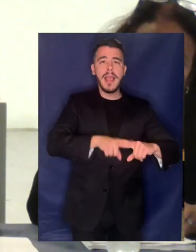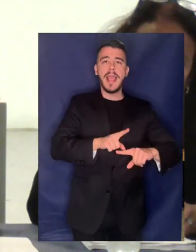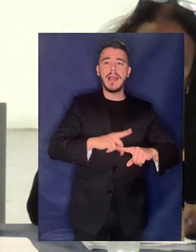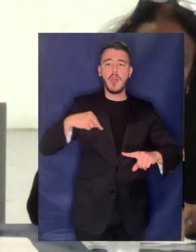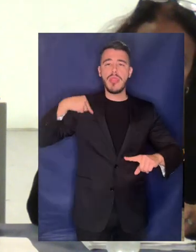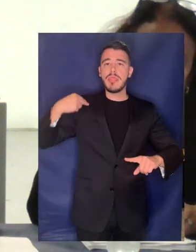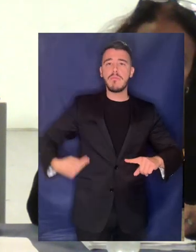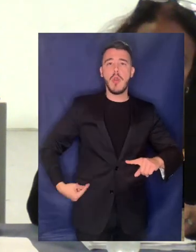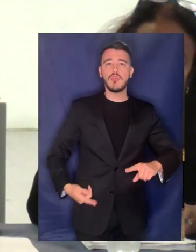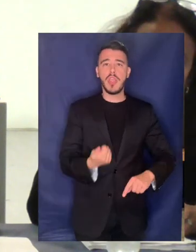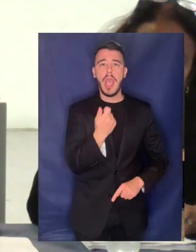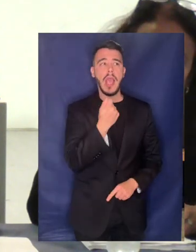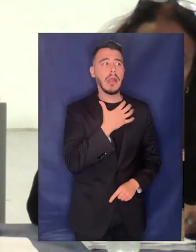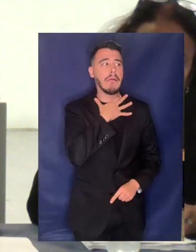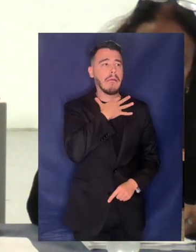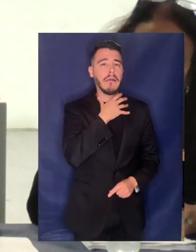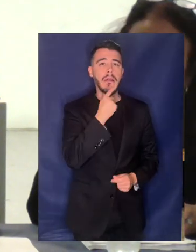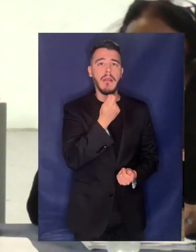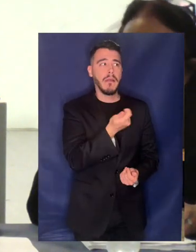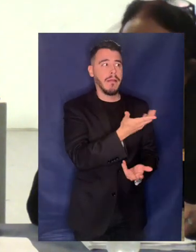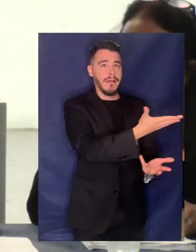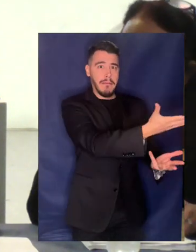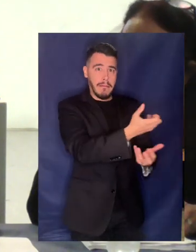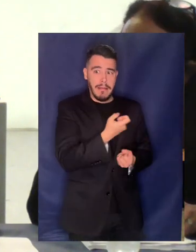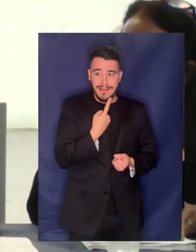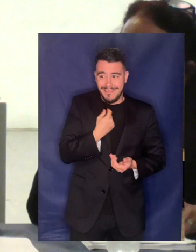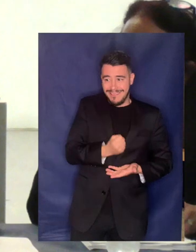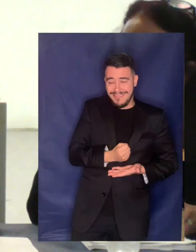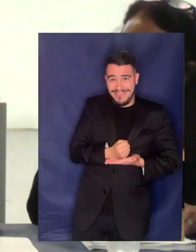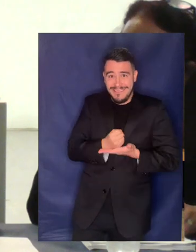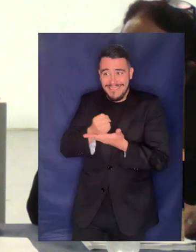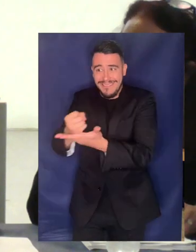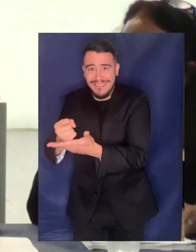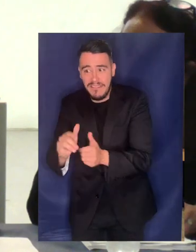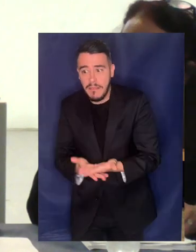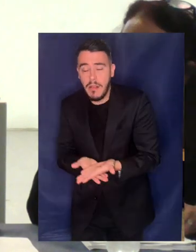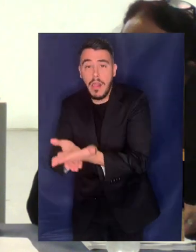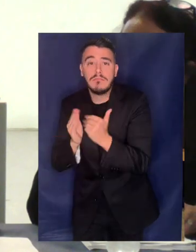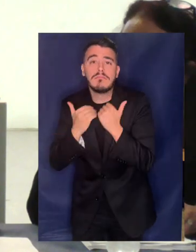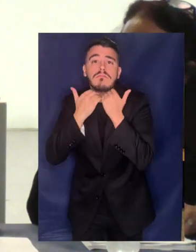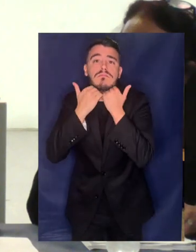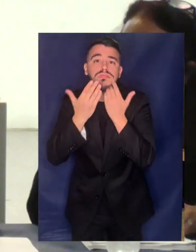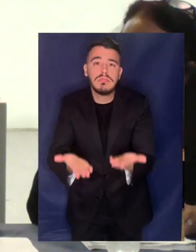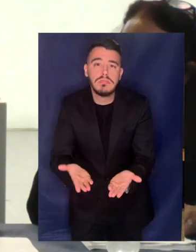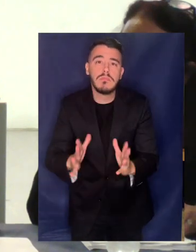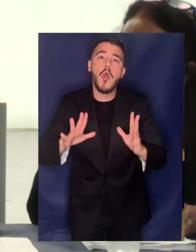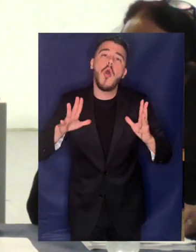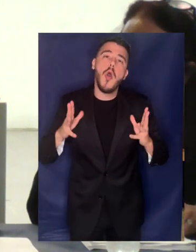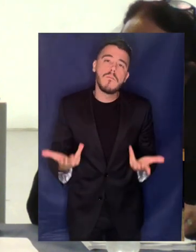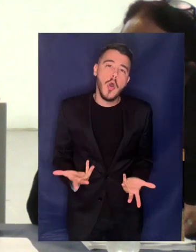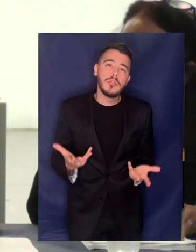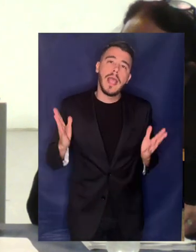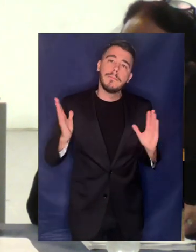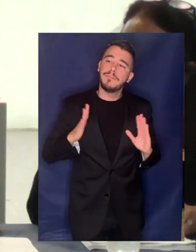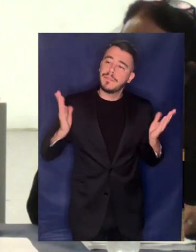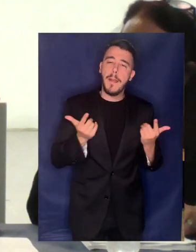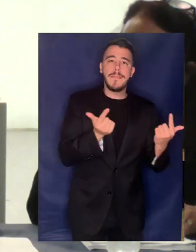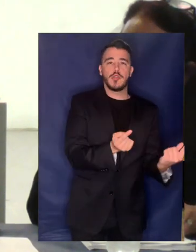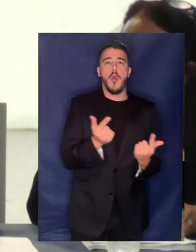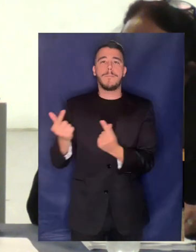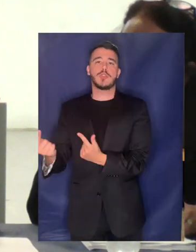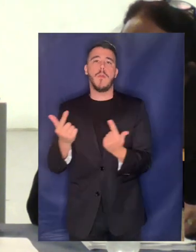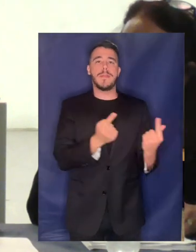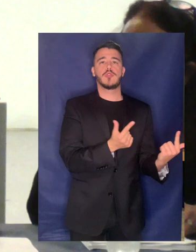δανειστεί για να συνεισφέρει στο έργο αυτό οπότε ουσιαστικά δημιουργήθηκε ένα κοινοπρακτικό σχήμα στο